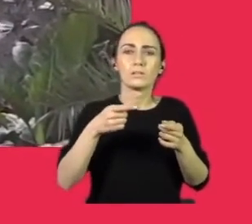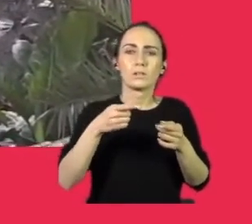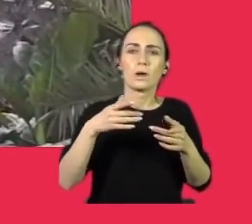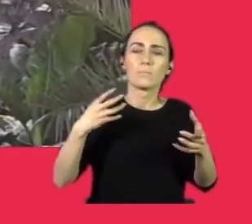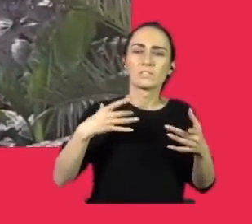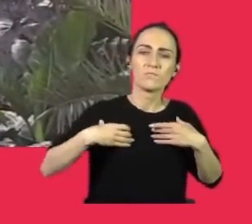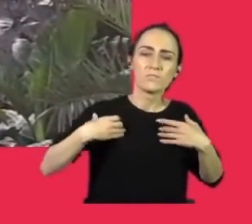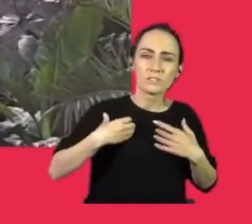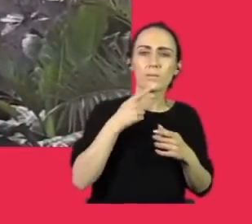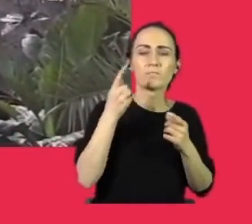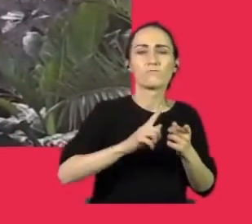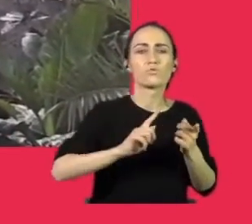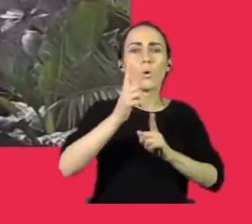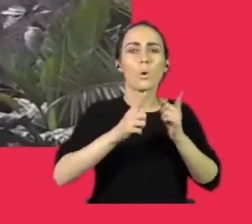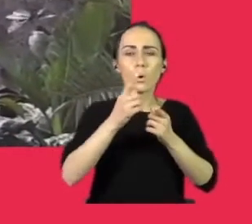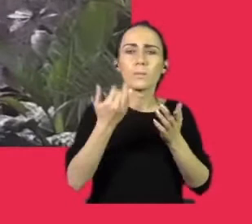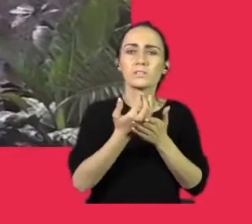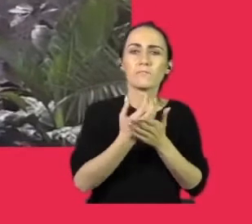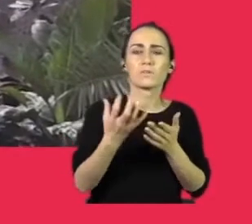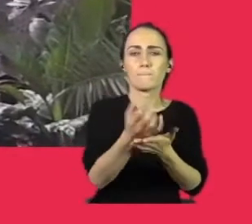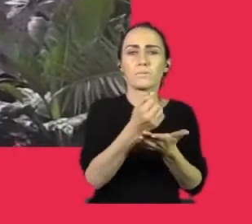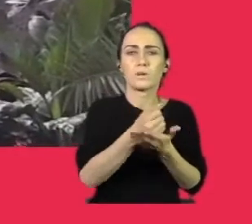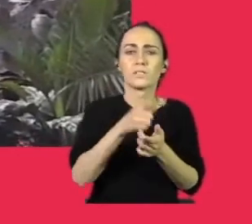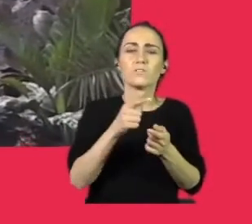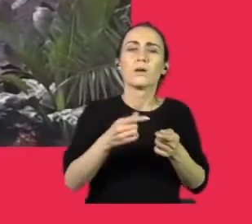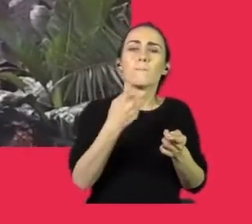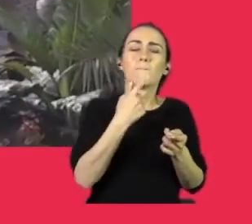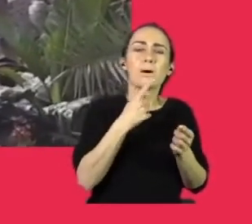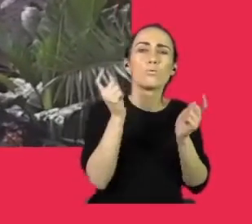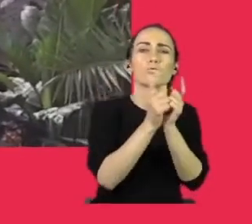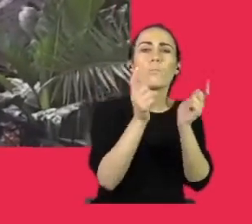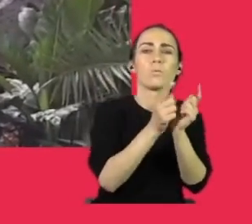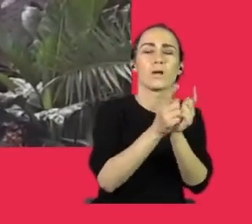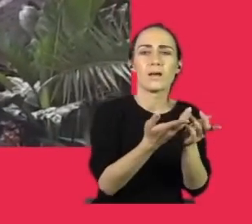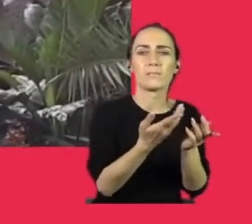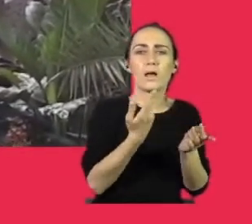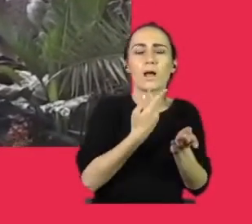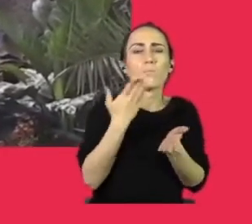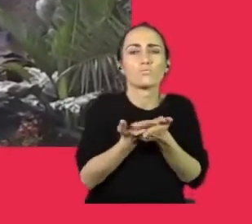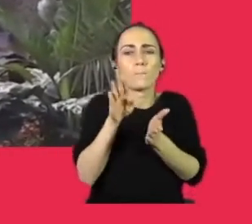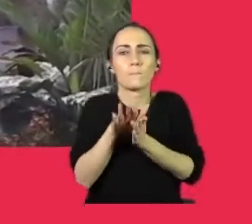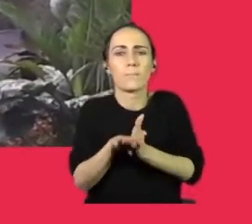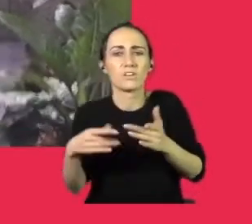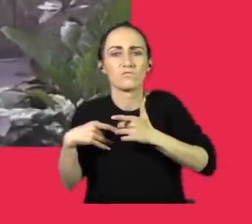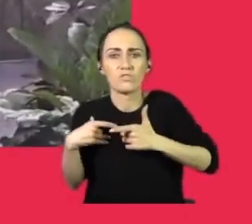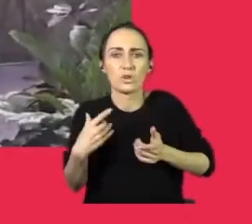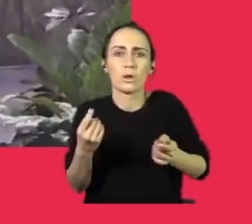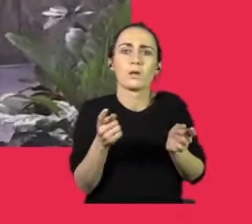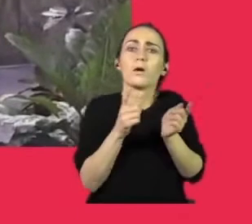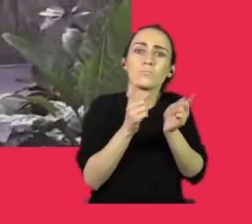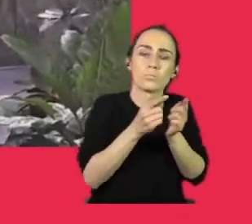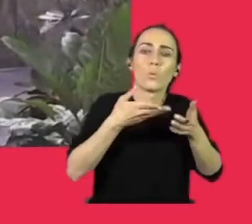ogrody, które będą chętne, żeby je przejąć. To nie polega na tym, żeby wyprodukować 20